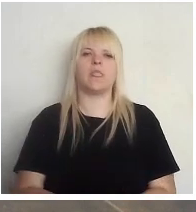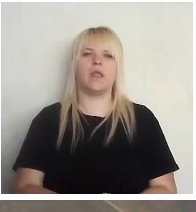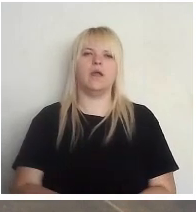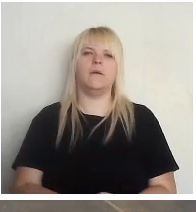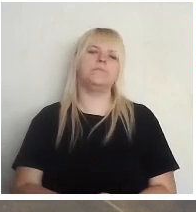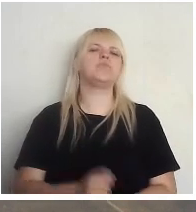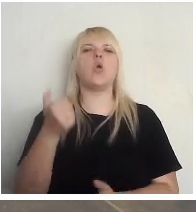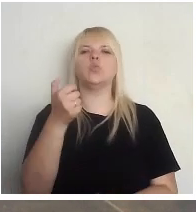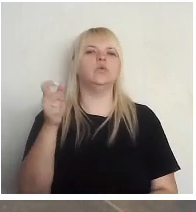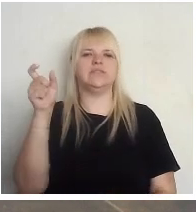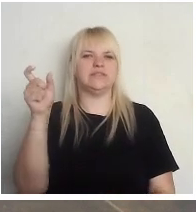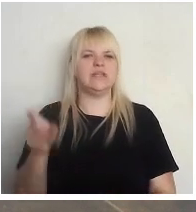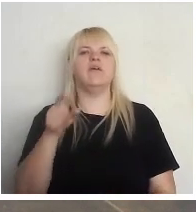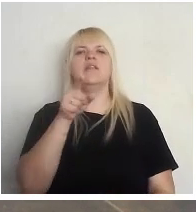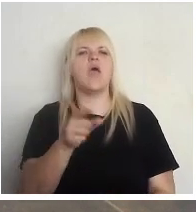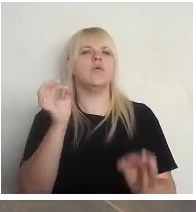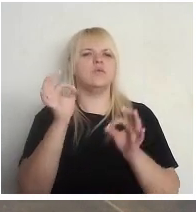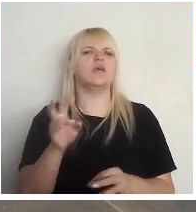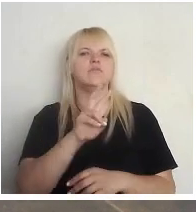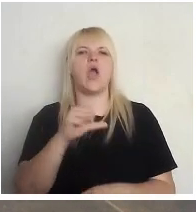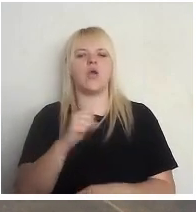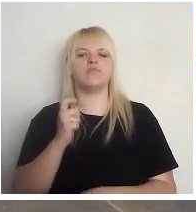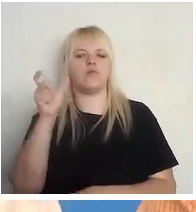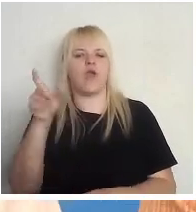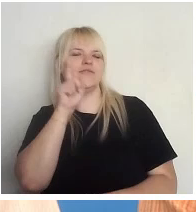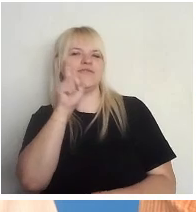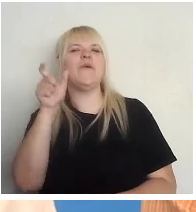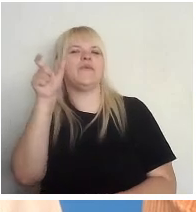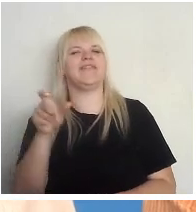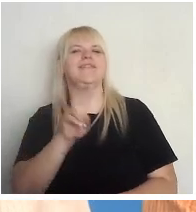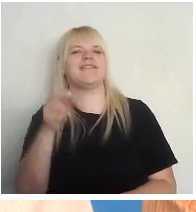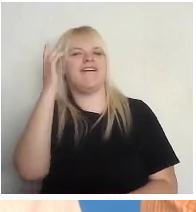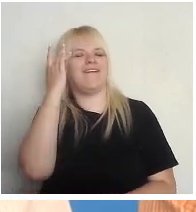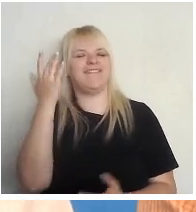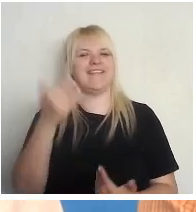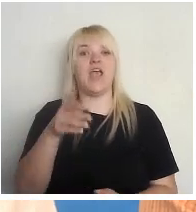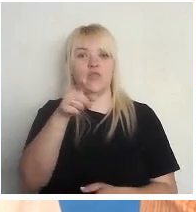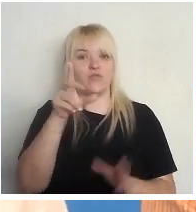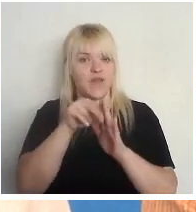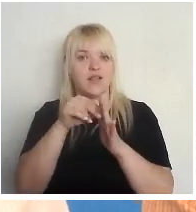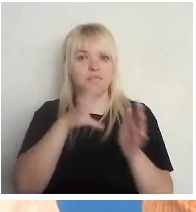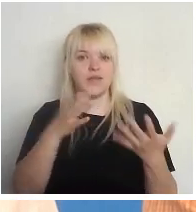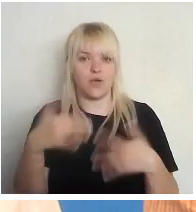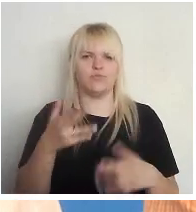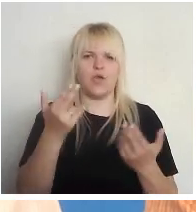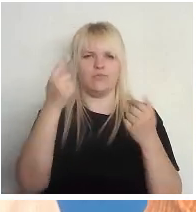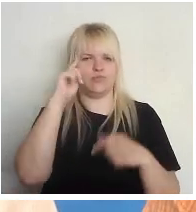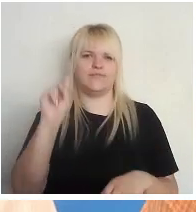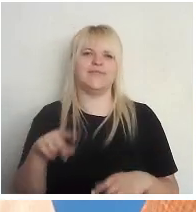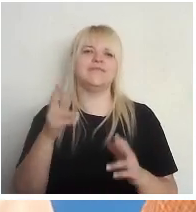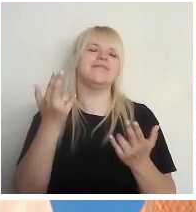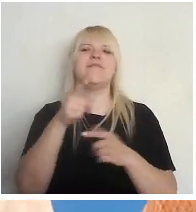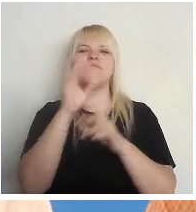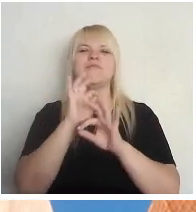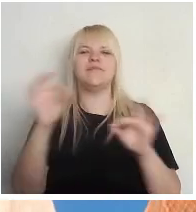Gustav, nu tev tiešām kā pašam kā jaunietim. Vai tu esi vēlējis jau? Es jā, protams, jā, burvīgi. Brīdī, kad man